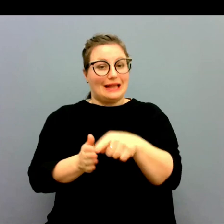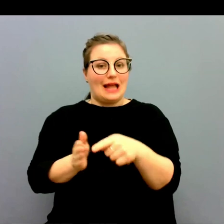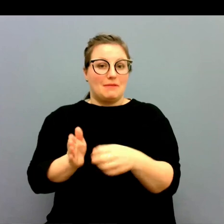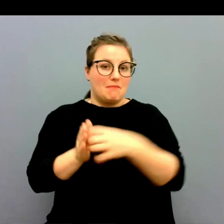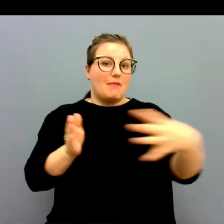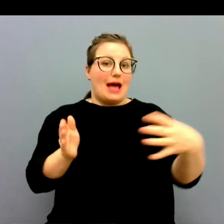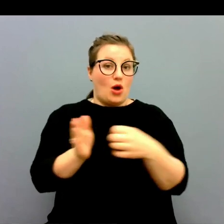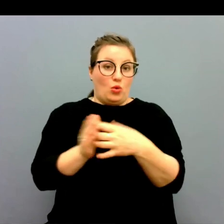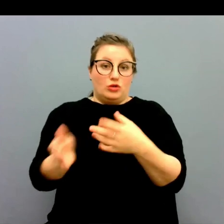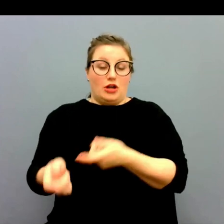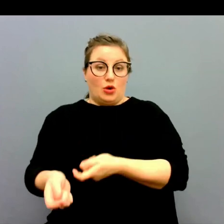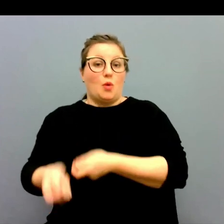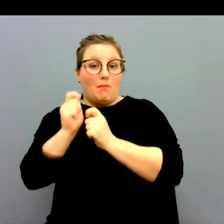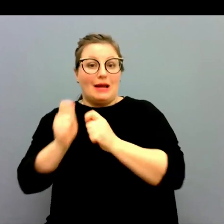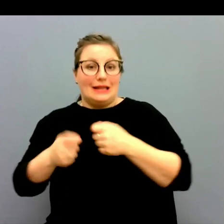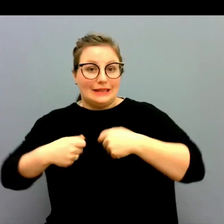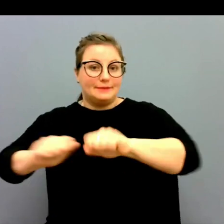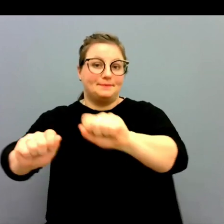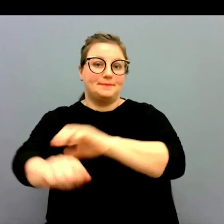till i och med upphandlingarna.